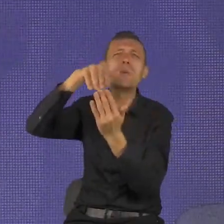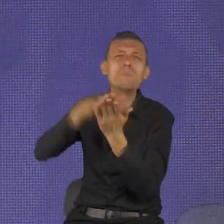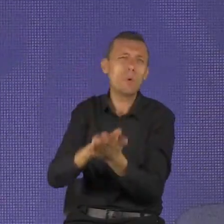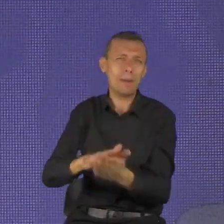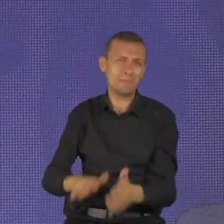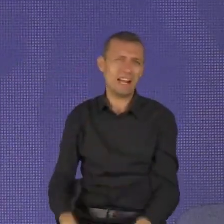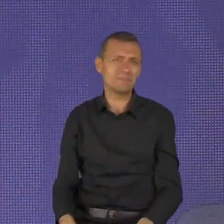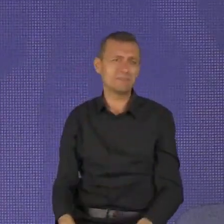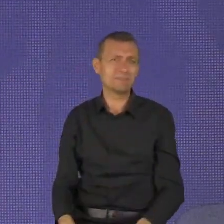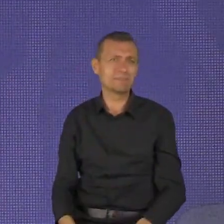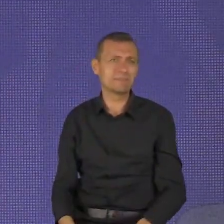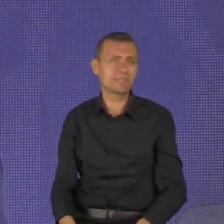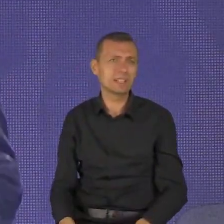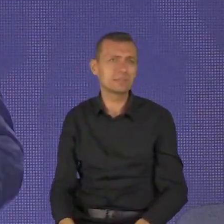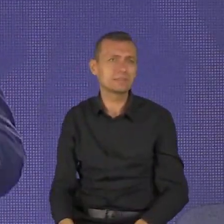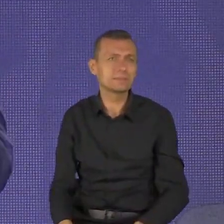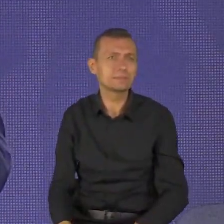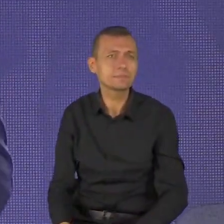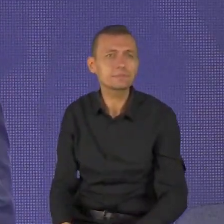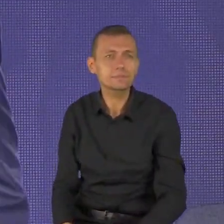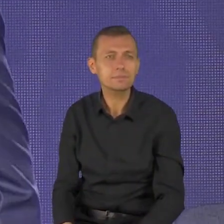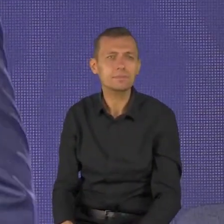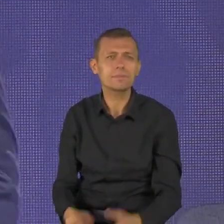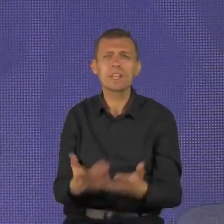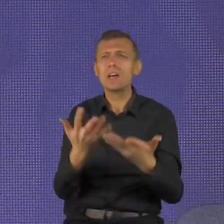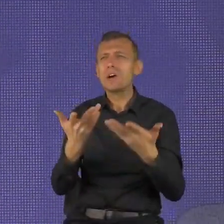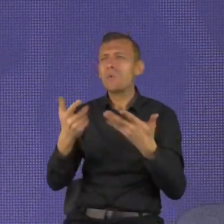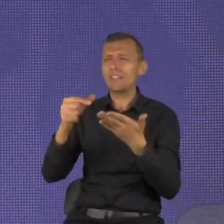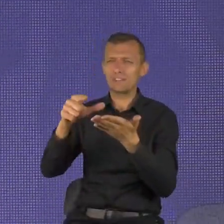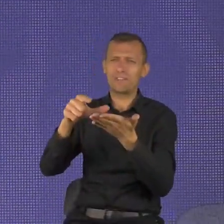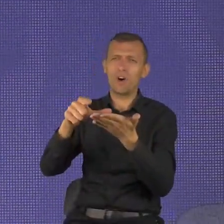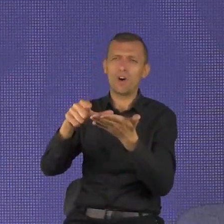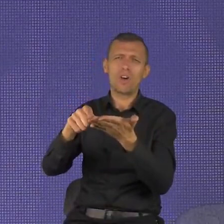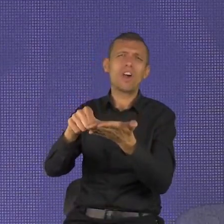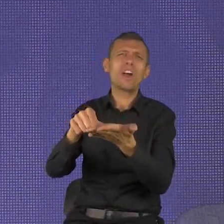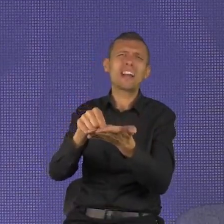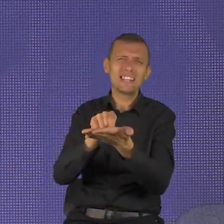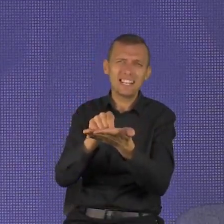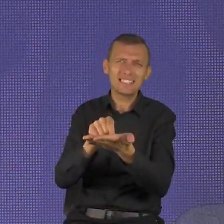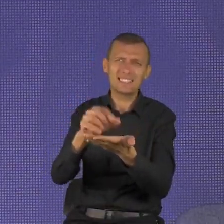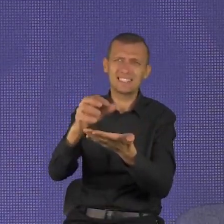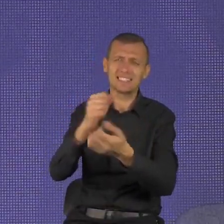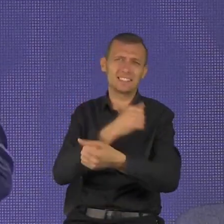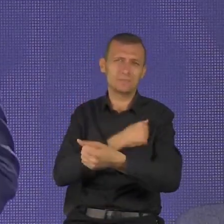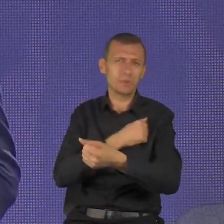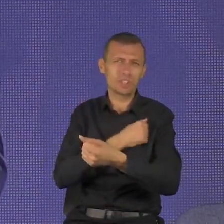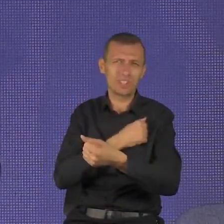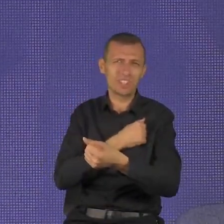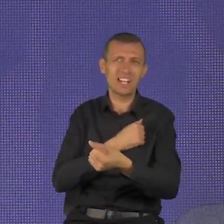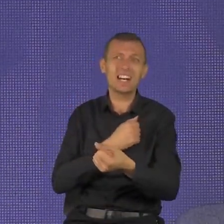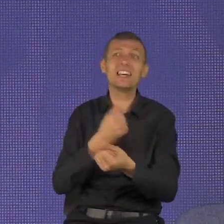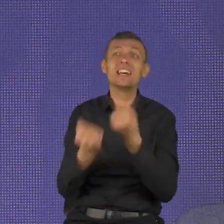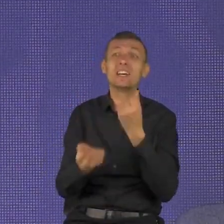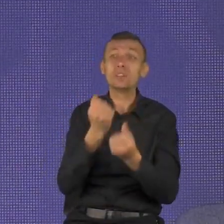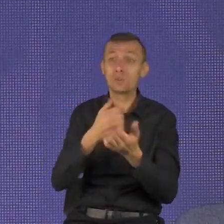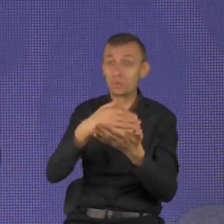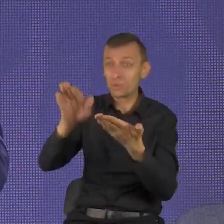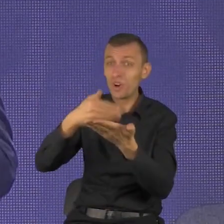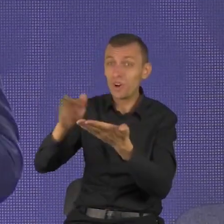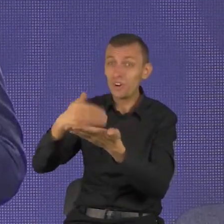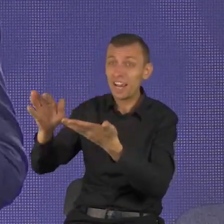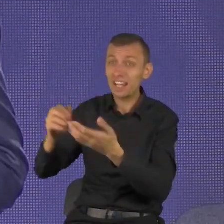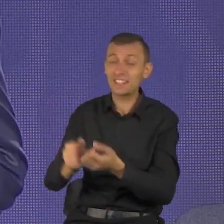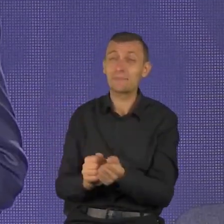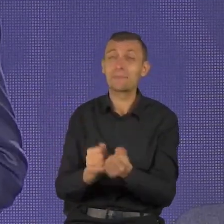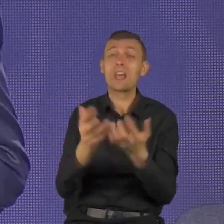niż wyjść. Łatwiej jest zaciągnąć dług niż go spłacić. Łatwiej jest wejść w relację niż relację zerwać. Łatwiej jest wejść w